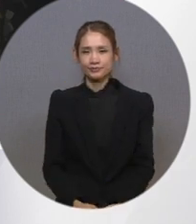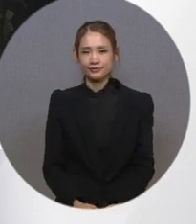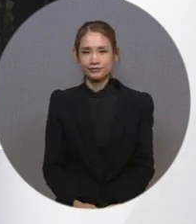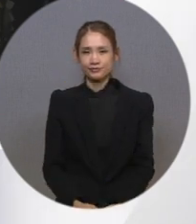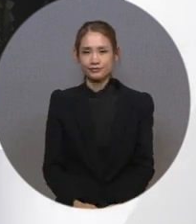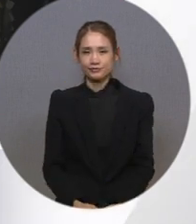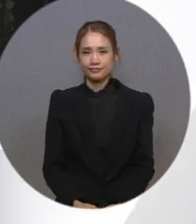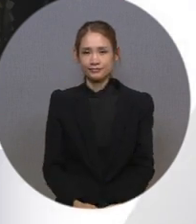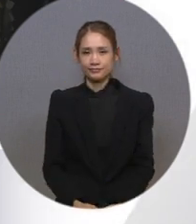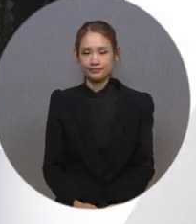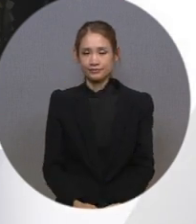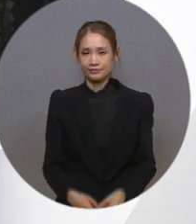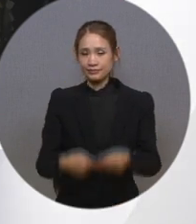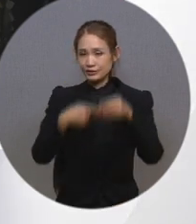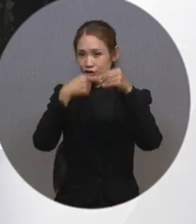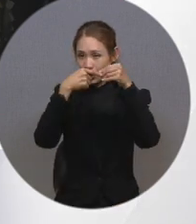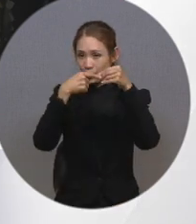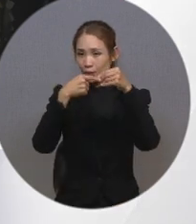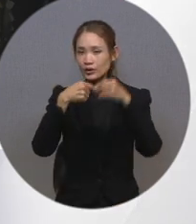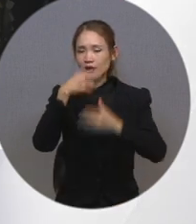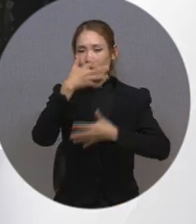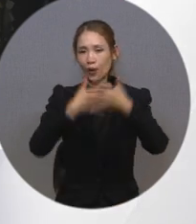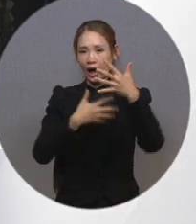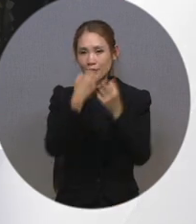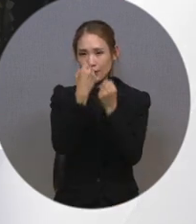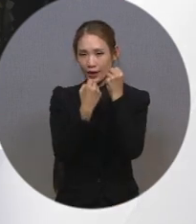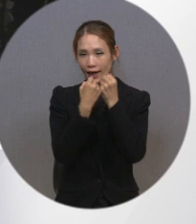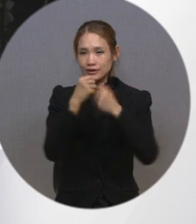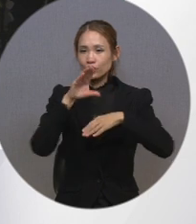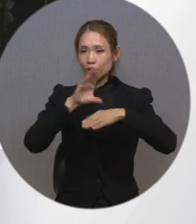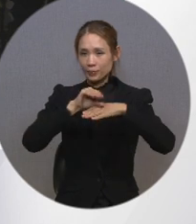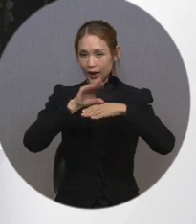첫 번째 위치한 화면 해설 방송에서